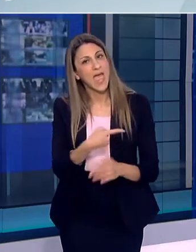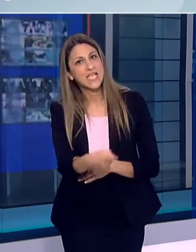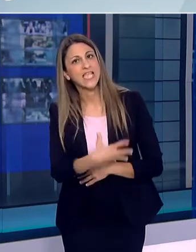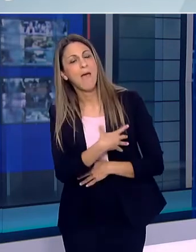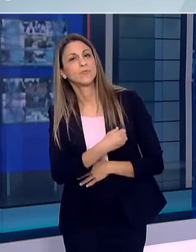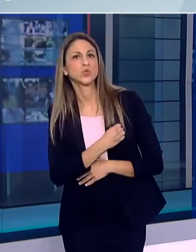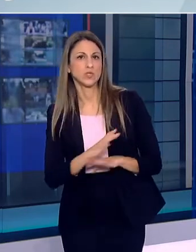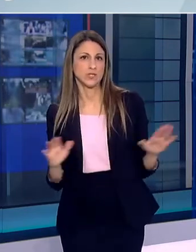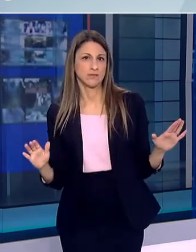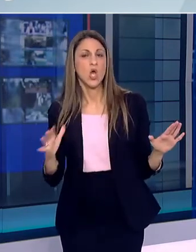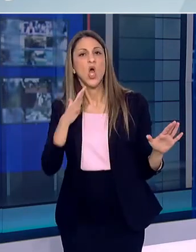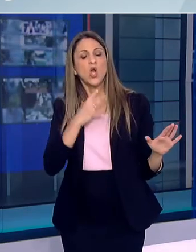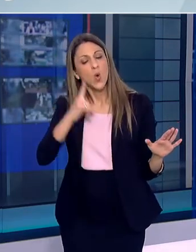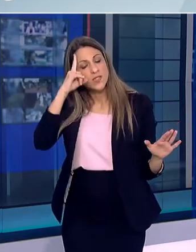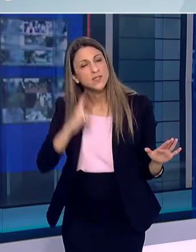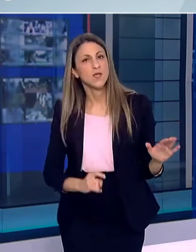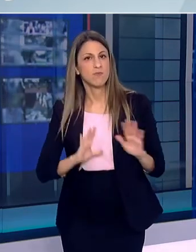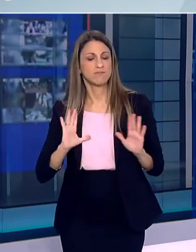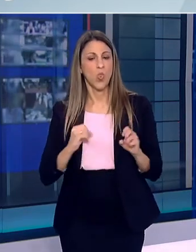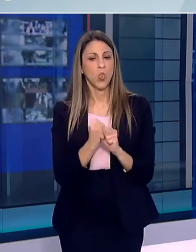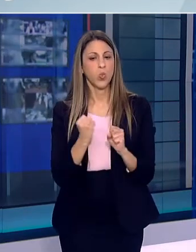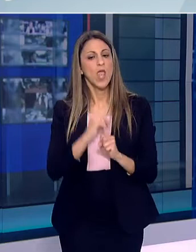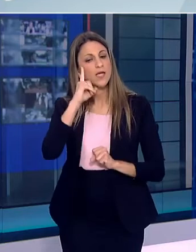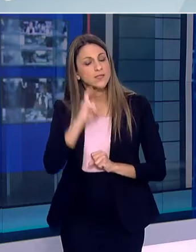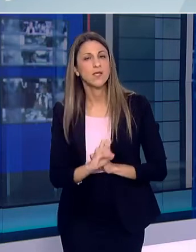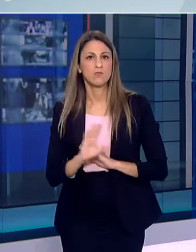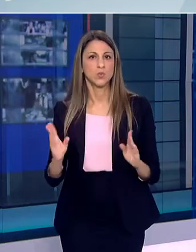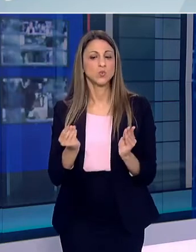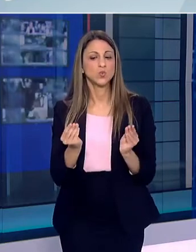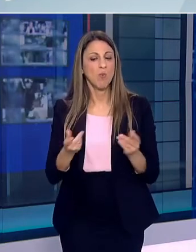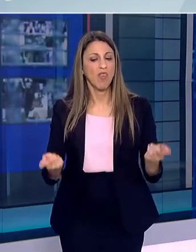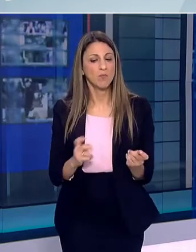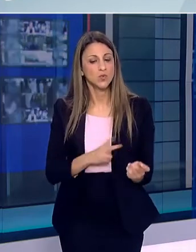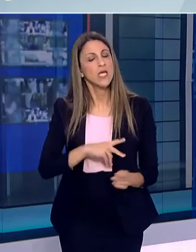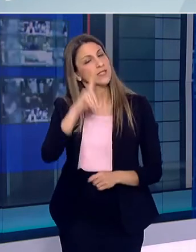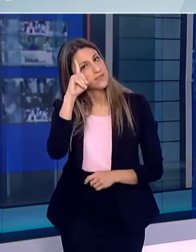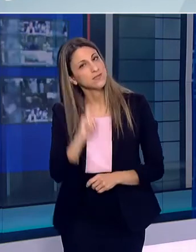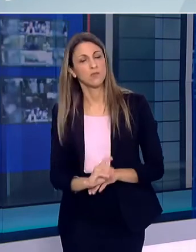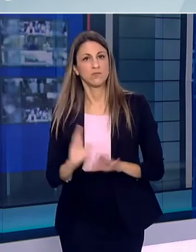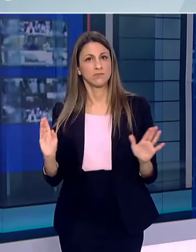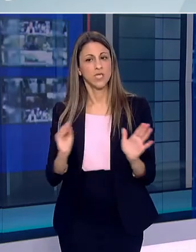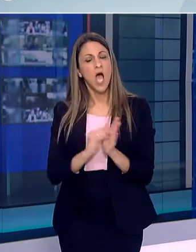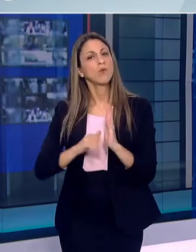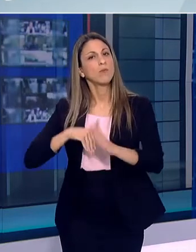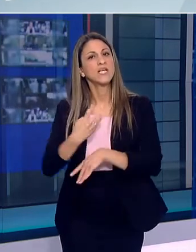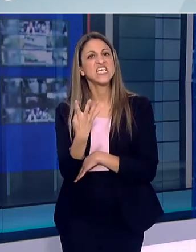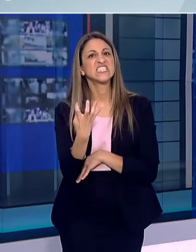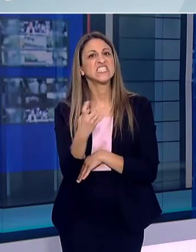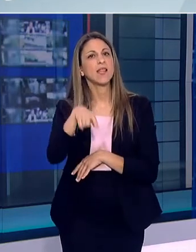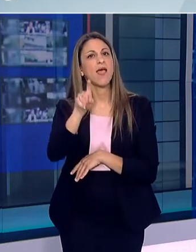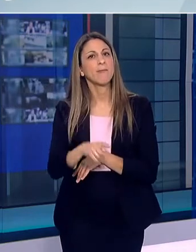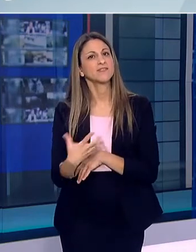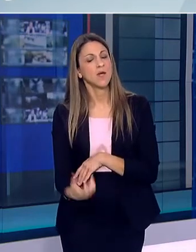διότι ξέρουμε τι κάνουμε ξέρουμε πώς θα το κάνουμε και έχουμε μπροστά μας 40 ημέρες για να